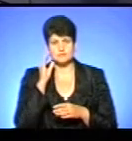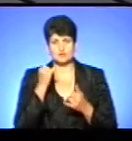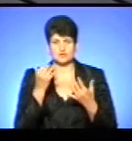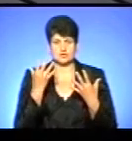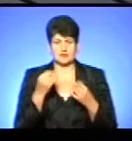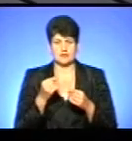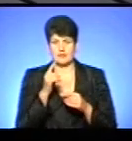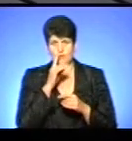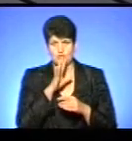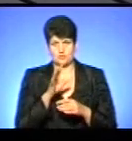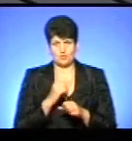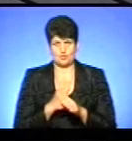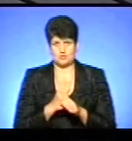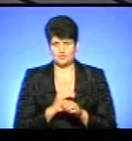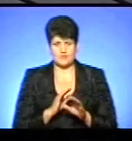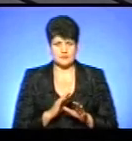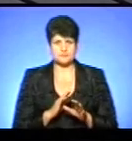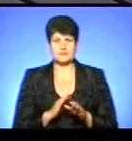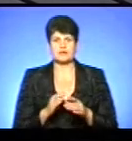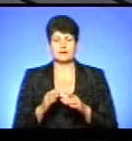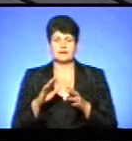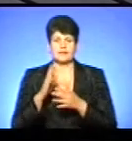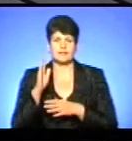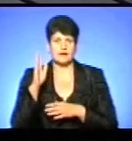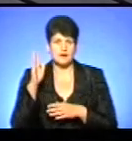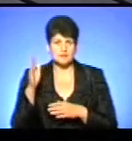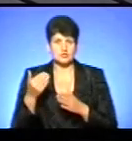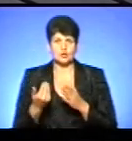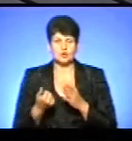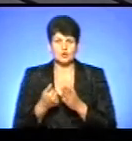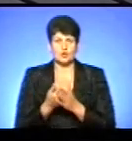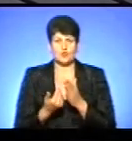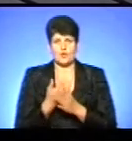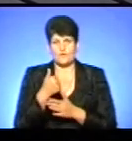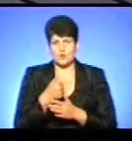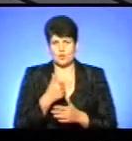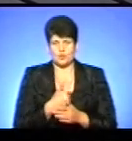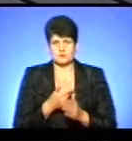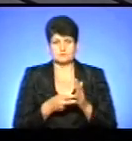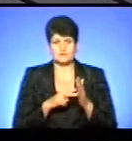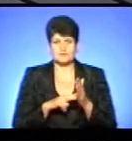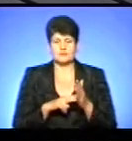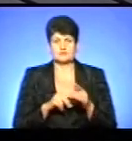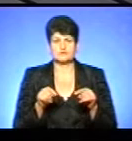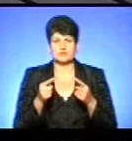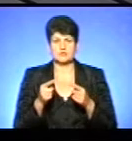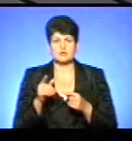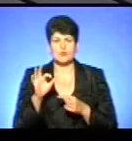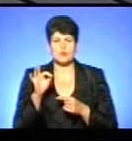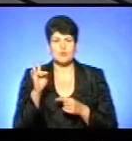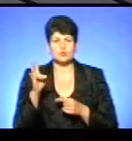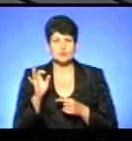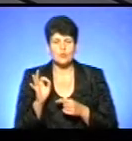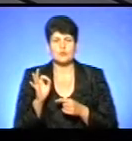непогано пропрацювали. Далі в нас сьогодні стоїть, ще до Нового року, ми плануємо створити центр онкогематології для